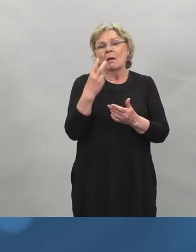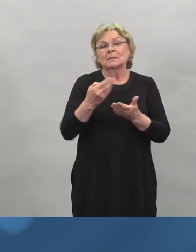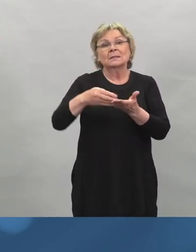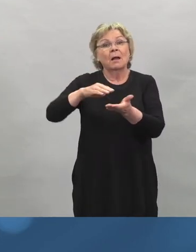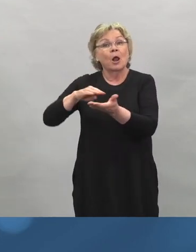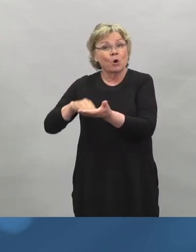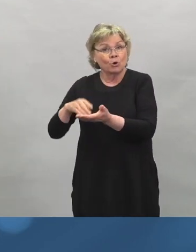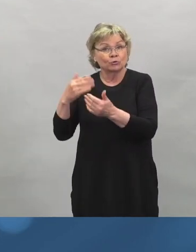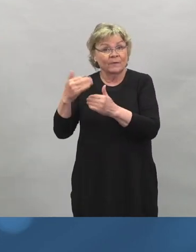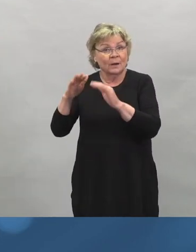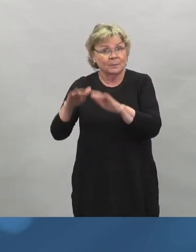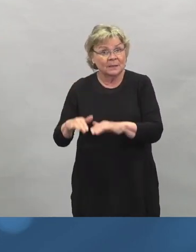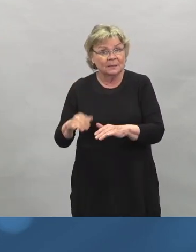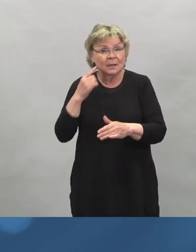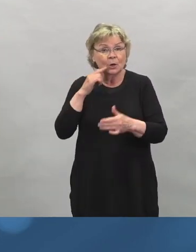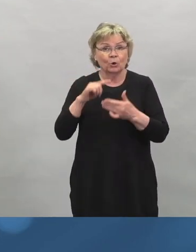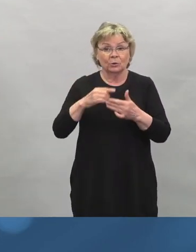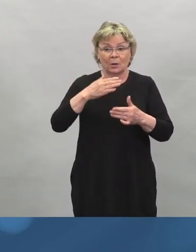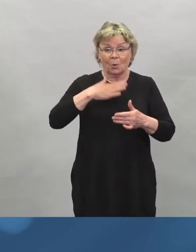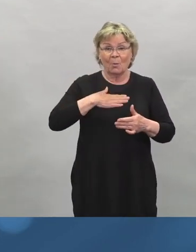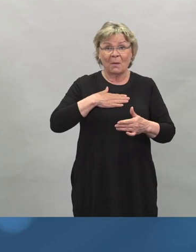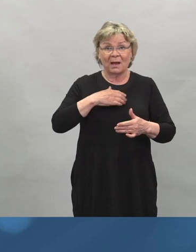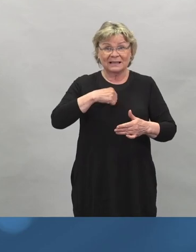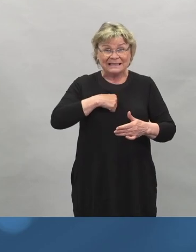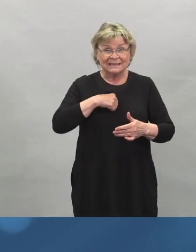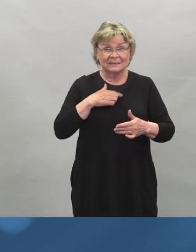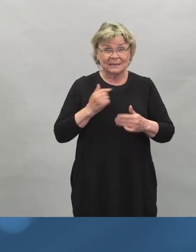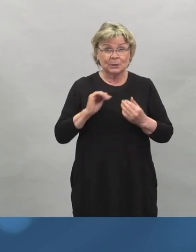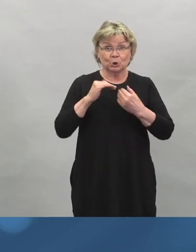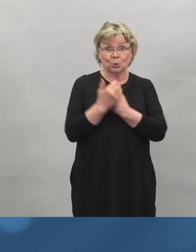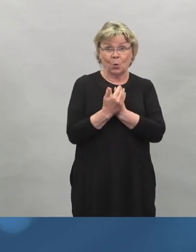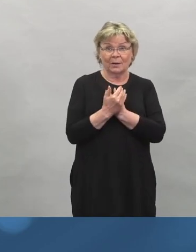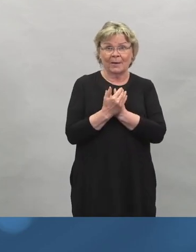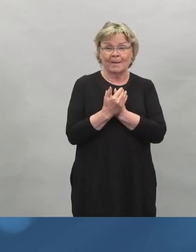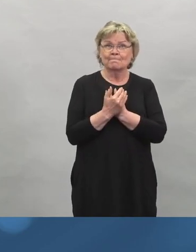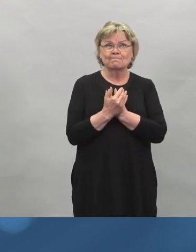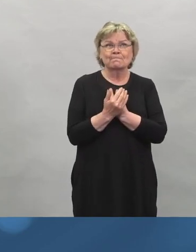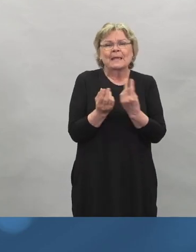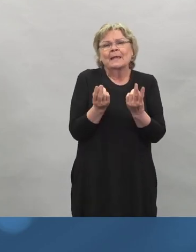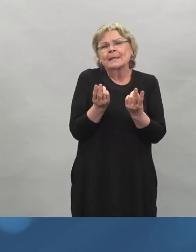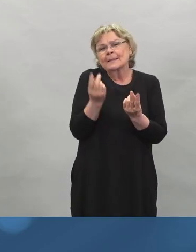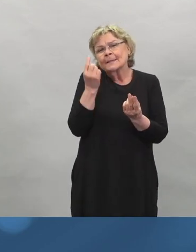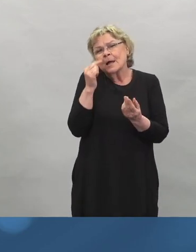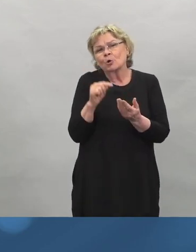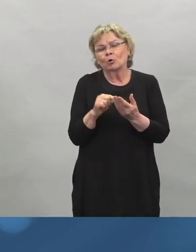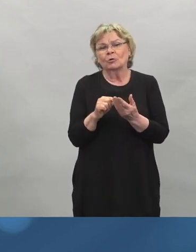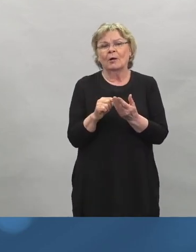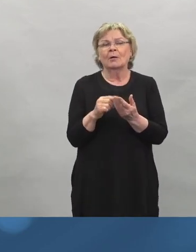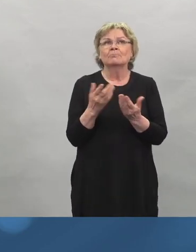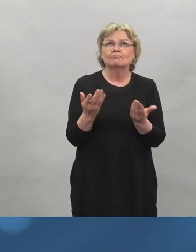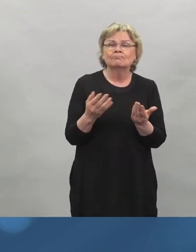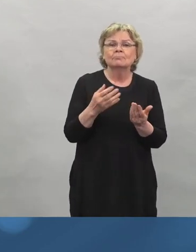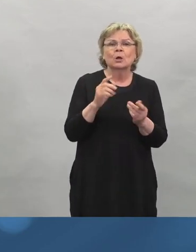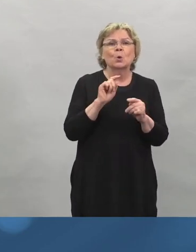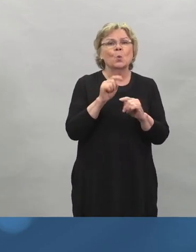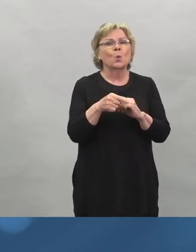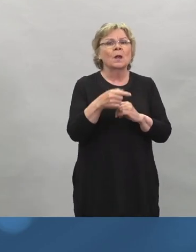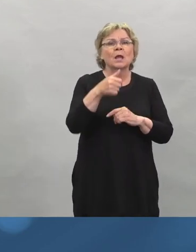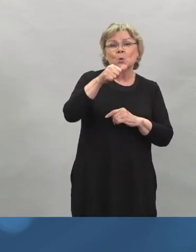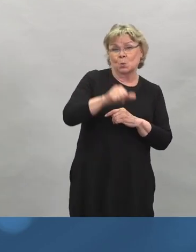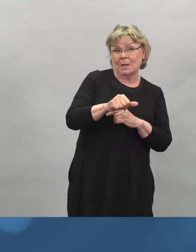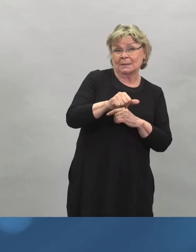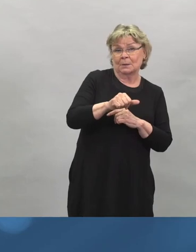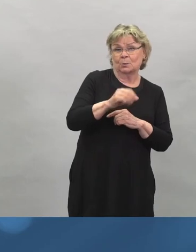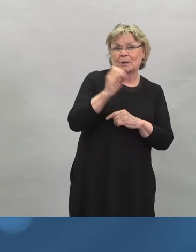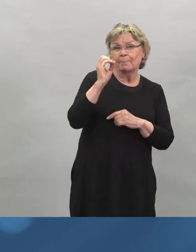suoja itselle on jo äärimmäisen hyvä. Me ollaan yli 90 prosentin tehossa vakavaa tautia vastaan. Ja me